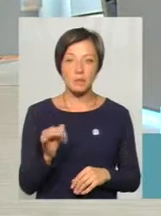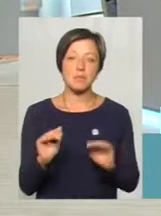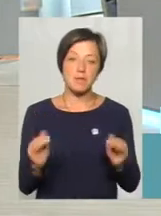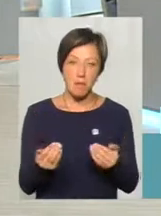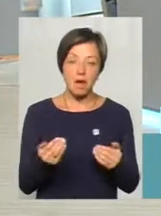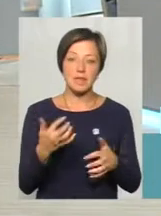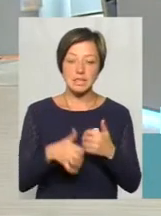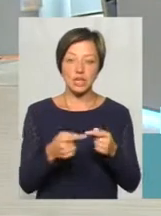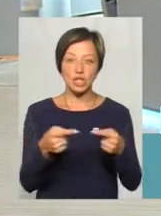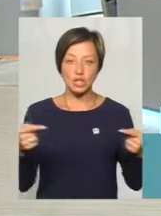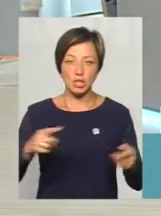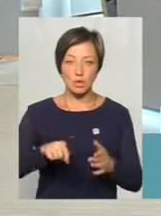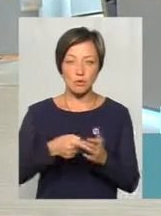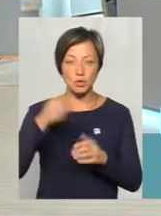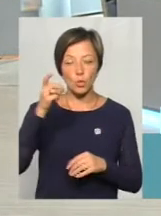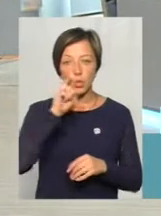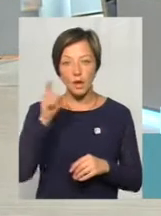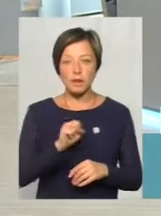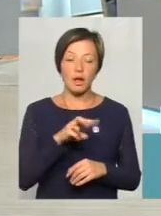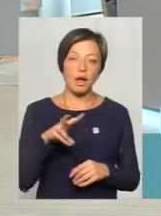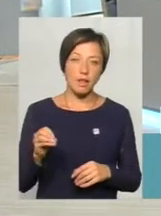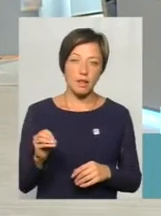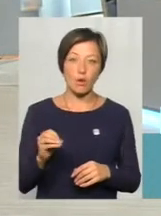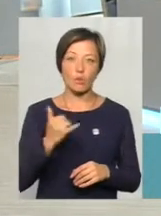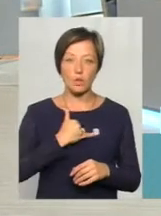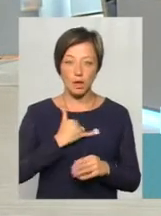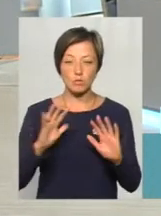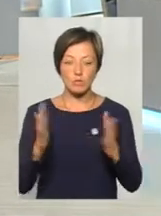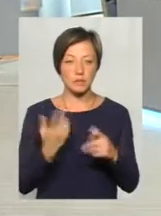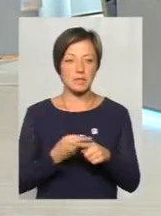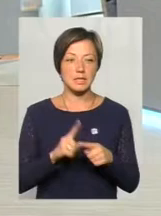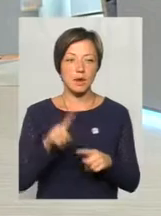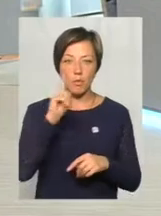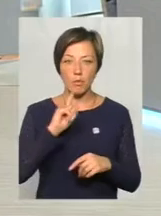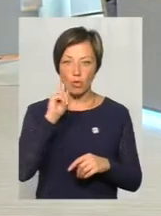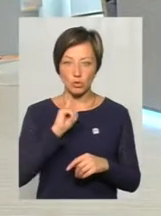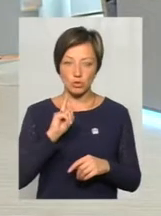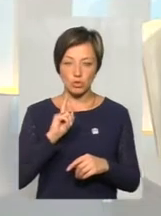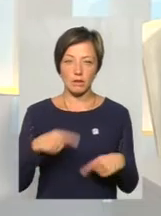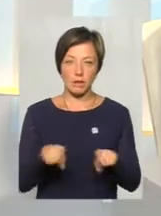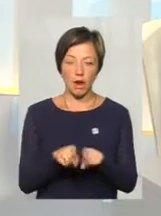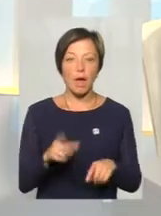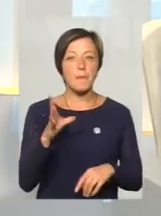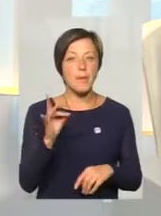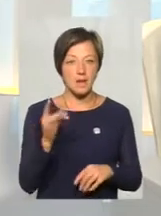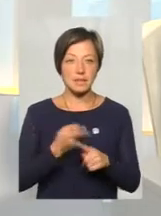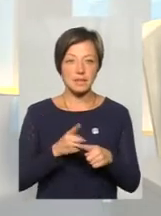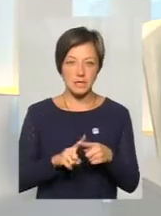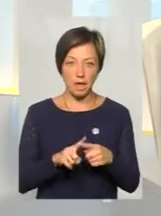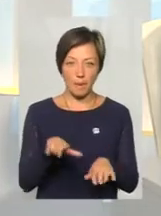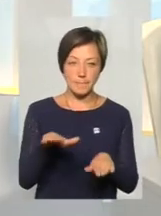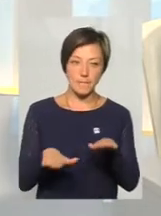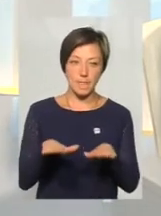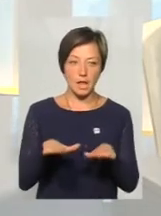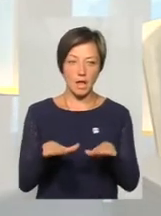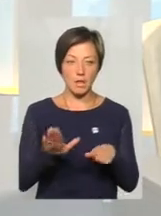мінімальне серед інших міст України, але у нашому випадку це поки що оптимальне. Але 5 гривень цих – це баланс